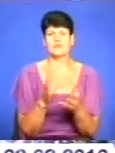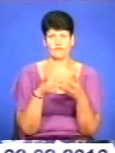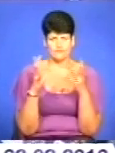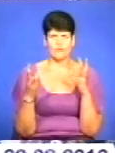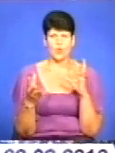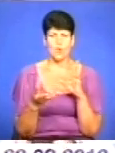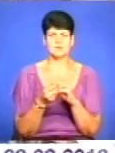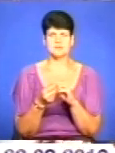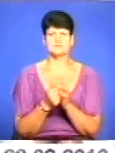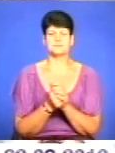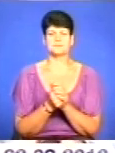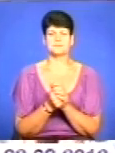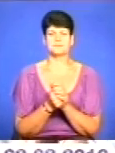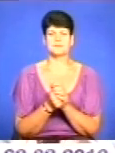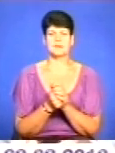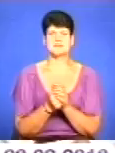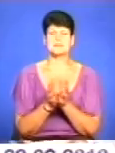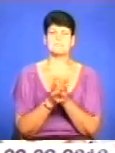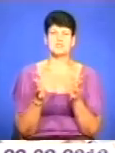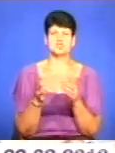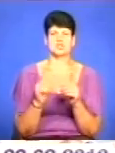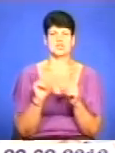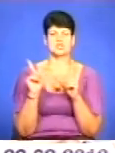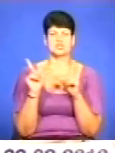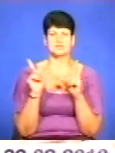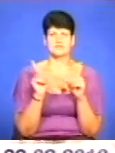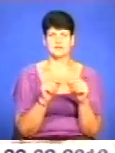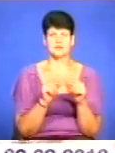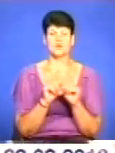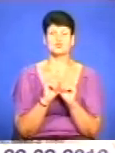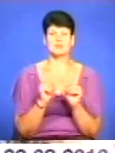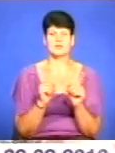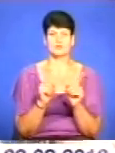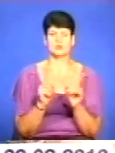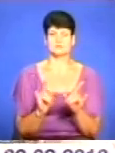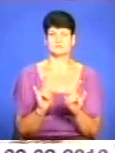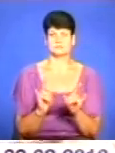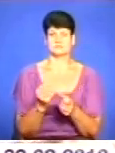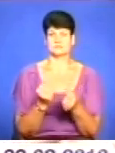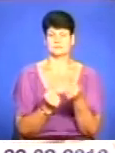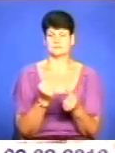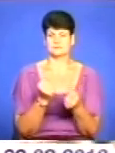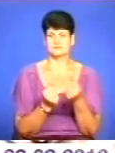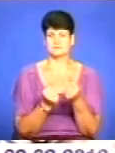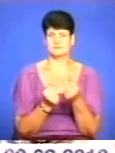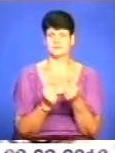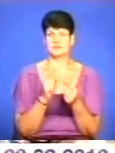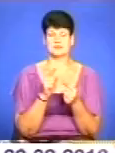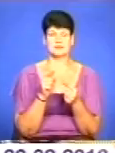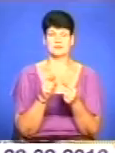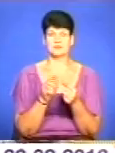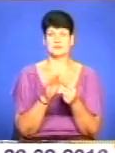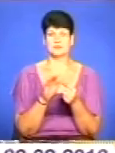в комплексі, так?» «Перев'язані швидкості і особливо ті джіпи, вони не отримуються,